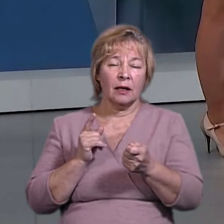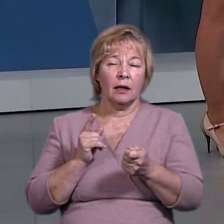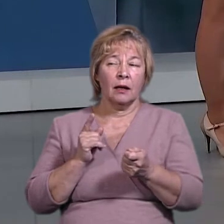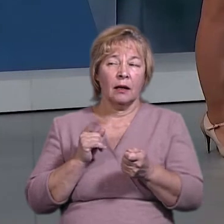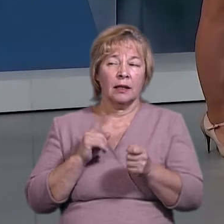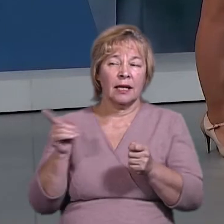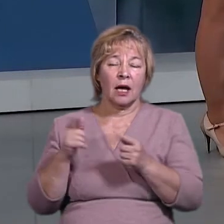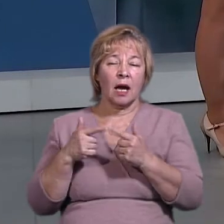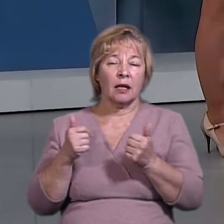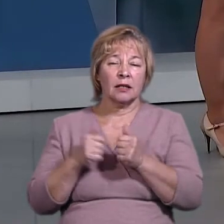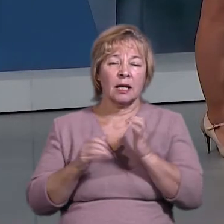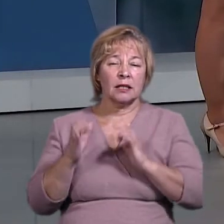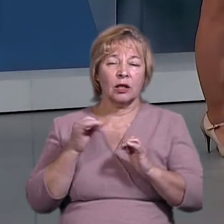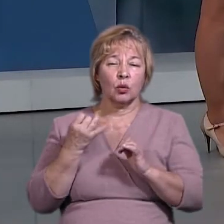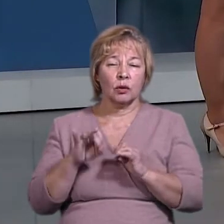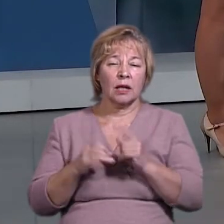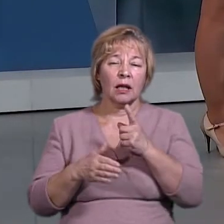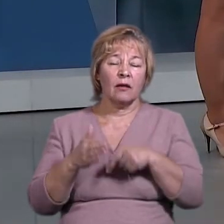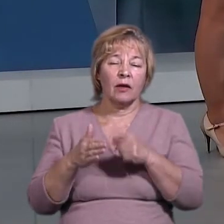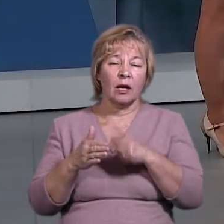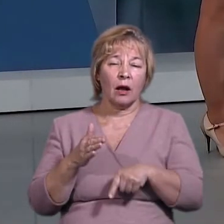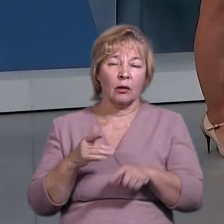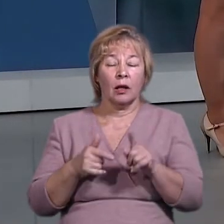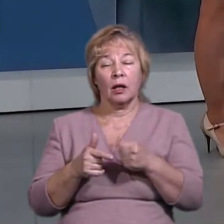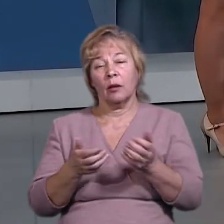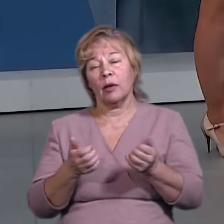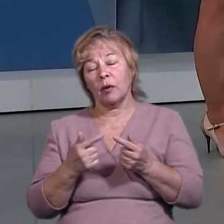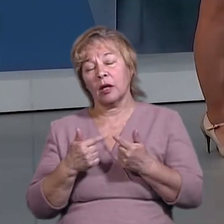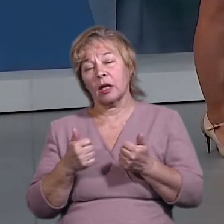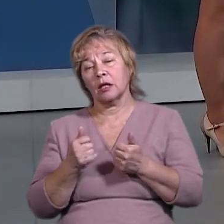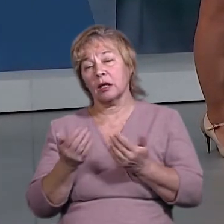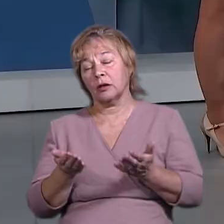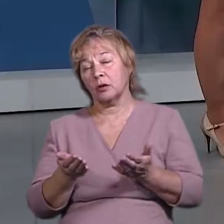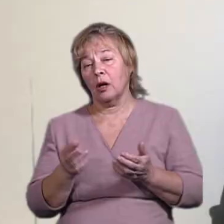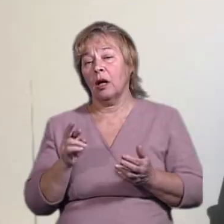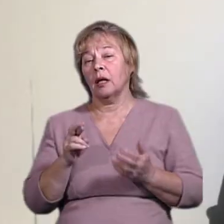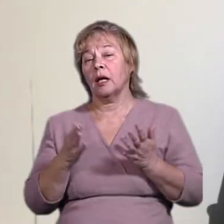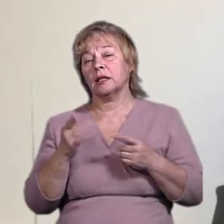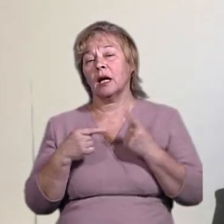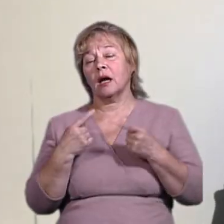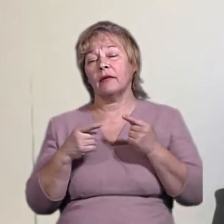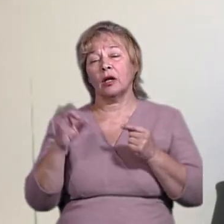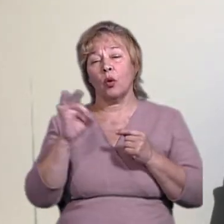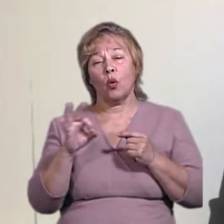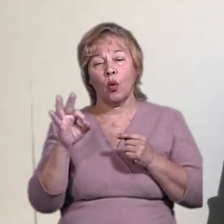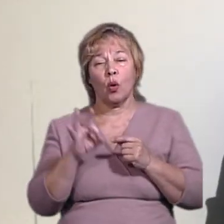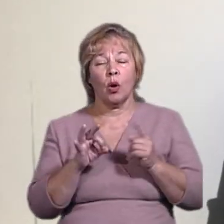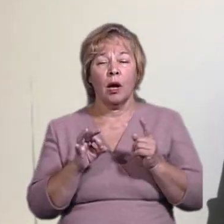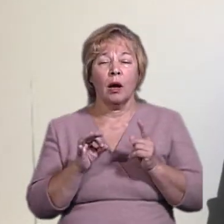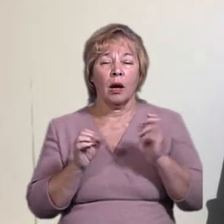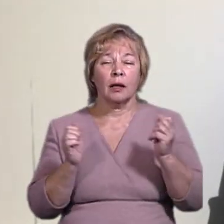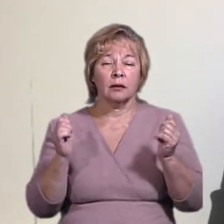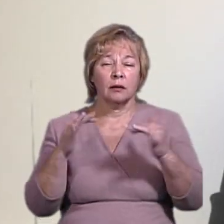тих організацій і інституцій, які довіряють і підтримують організацію. Якщо ж говорити про якісь закиди,